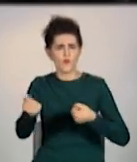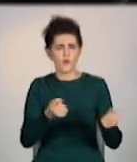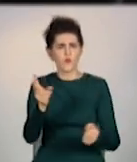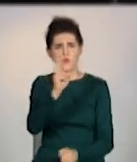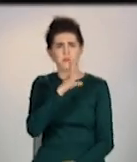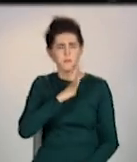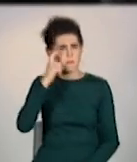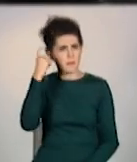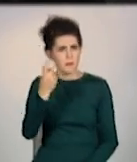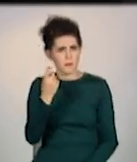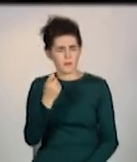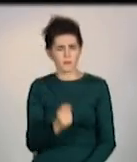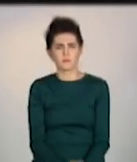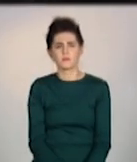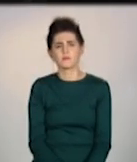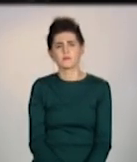сісти за кермо.